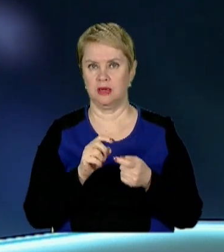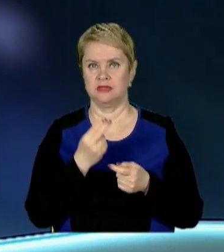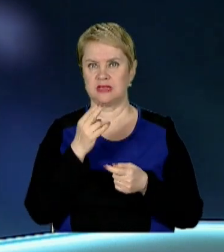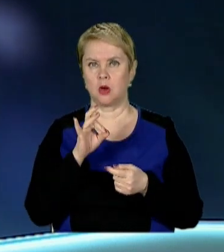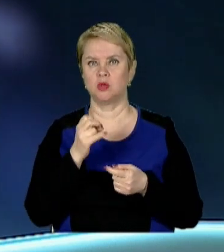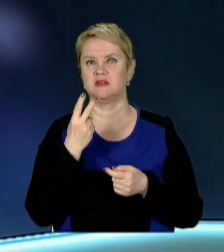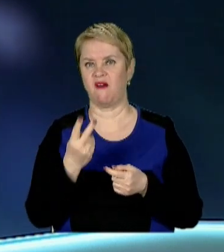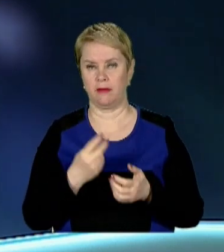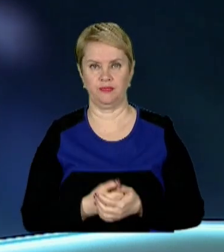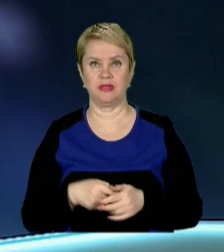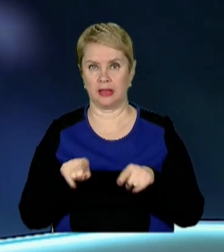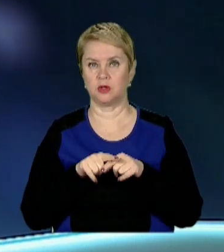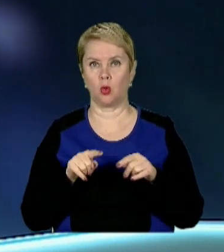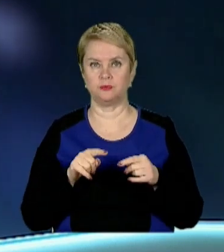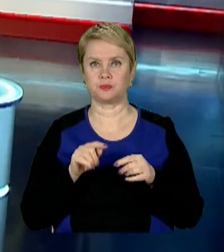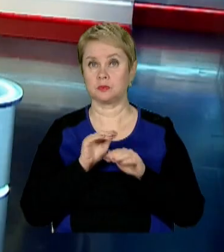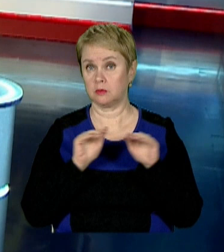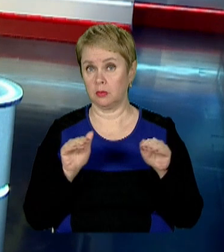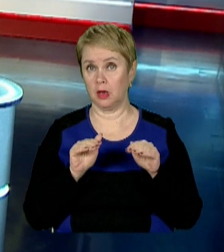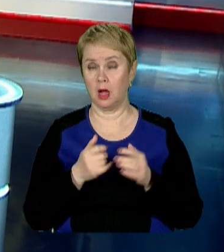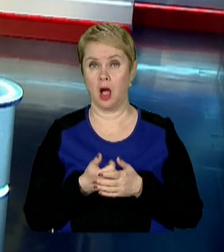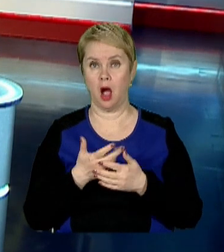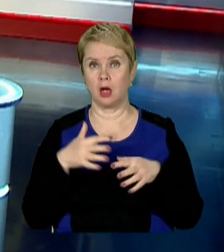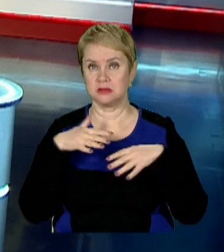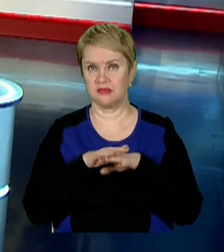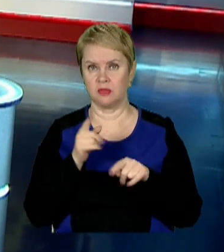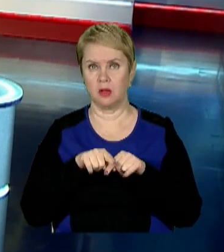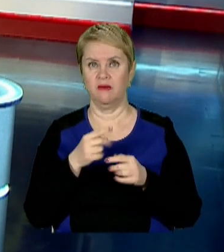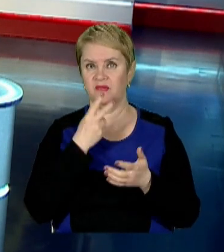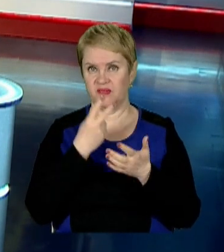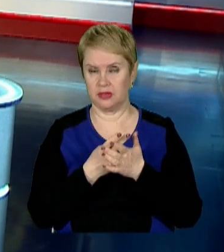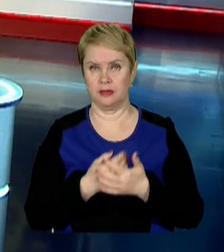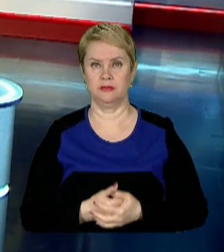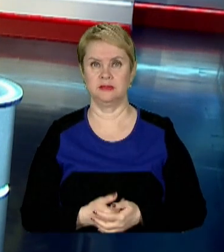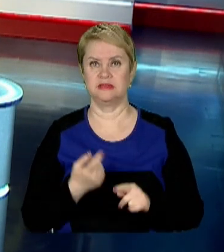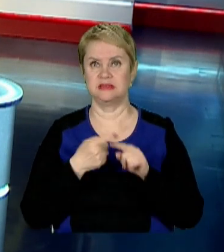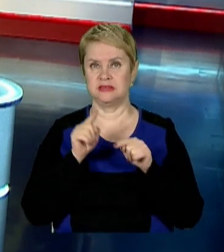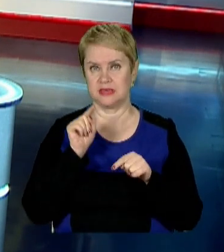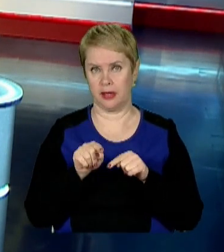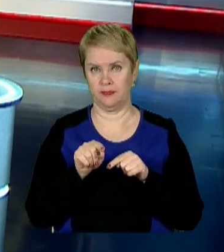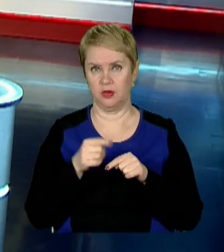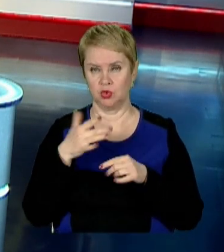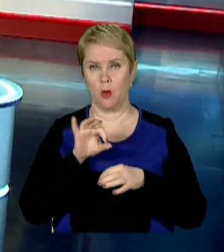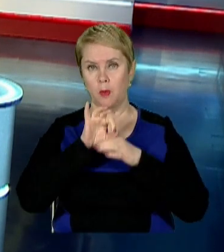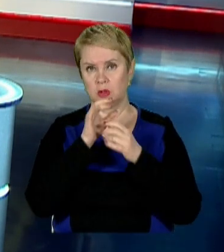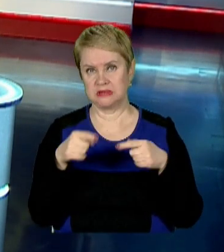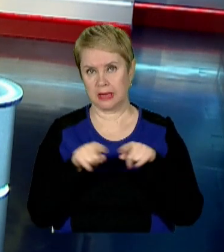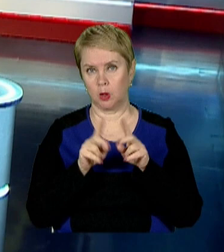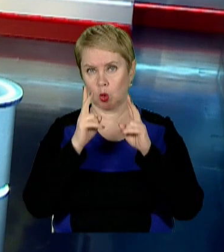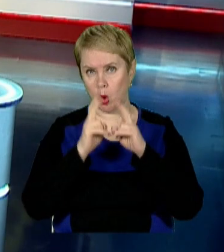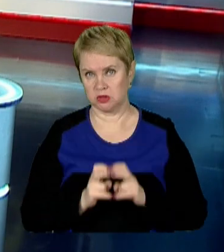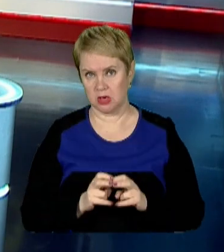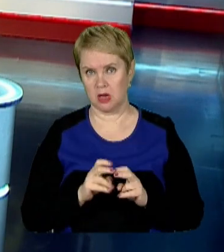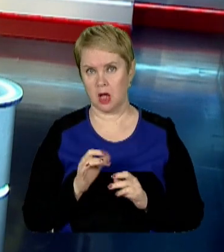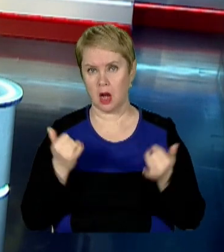-2 на такому рівні. А вже секвенування, вид, це вже проводиться такі дослідження в